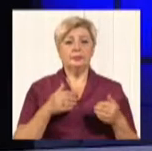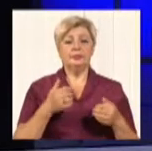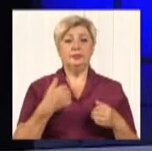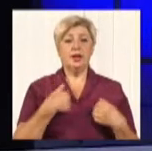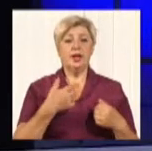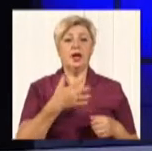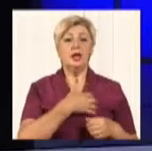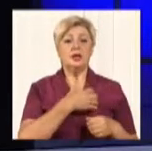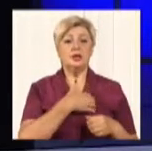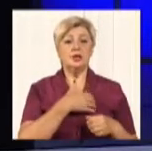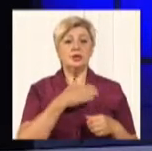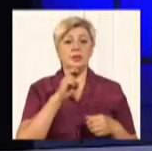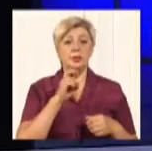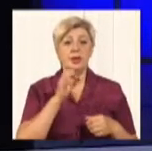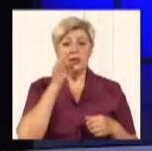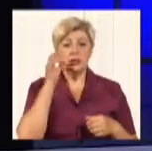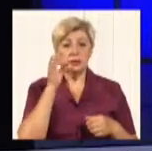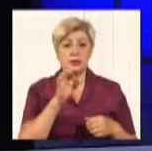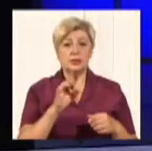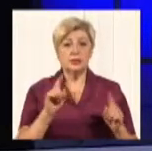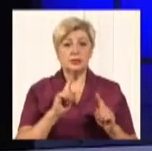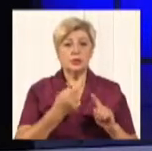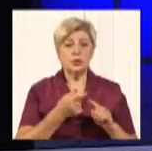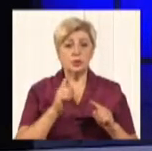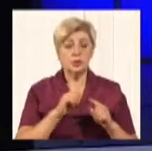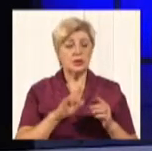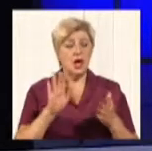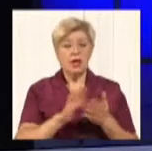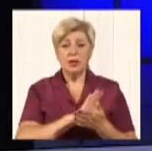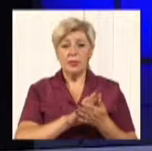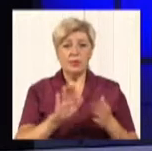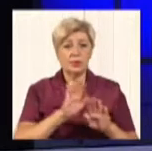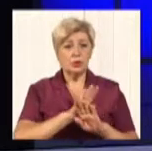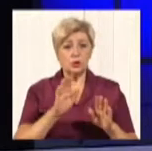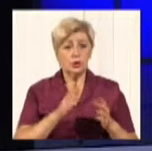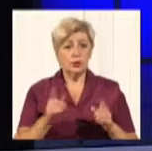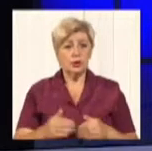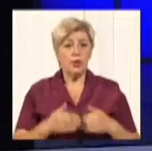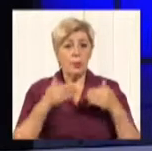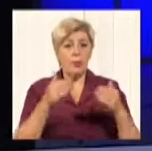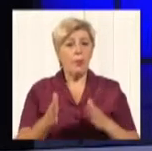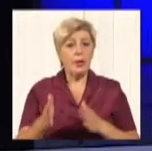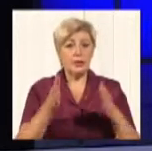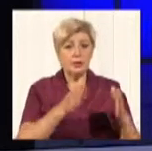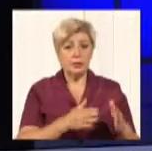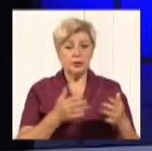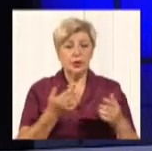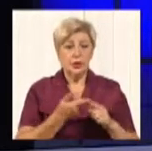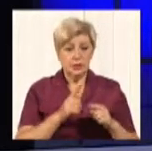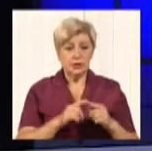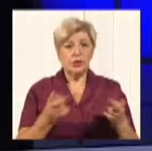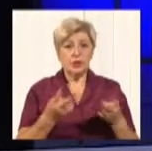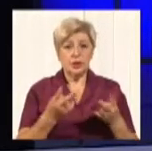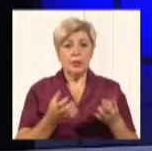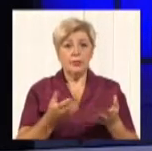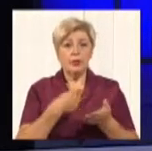питання, будь ласка? Я хотів би сказати, що це не безкоштовний перехід. Це треба приймати цифровий купити за